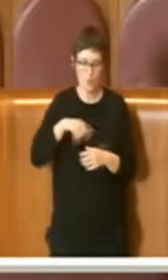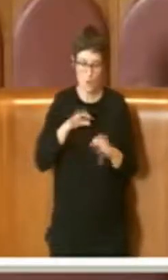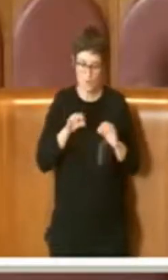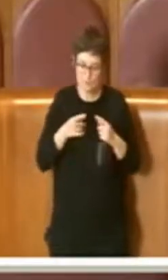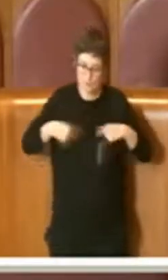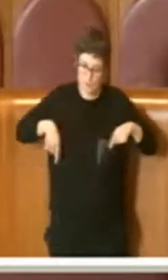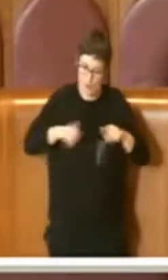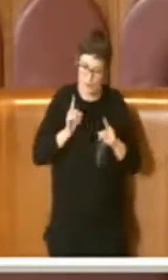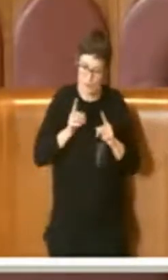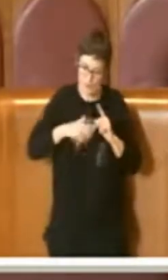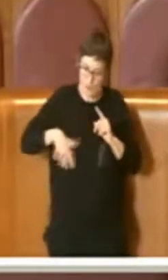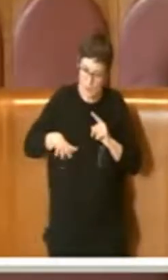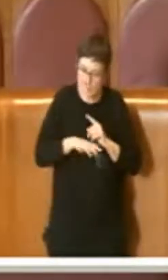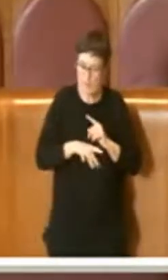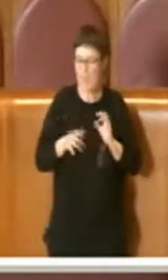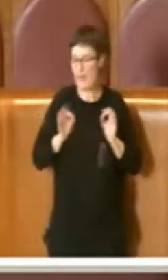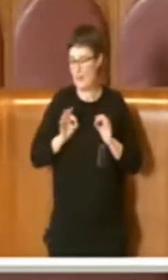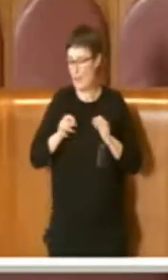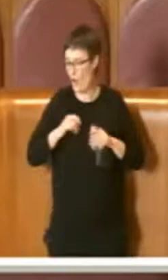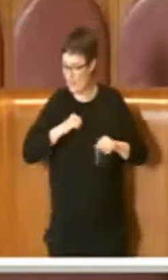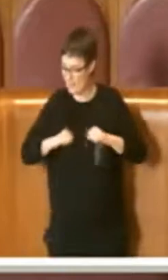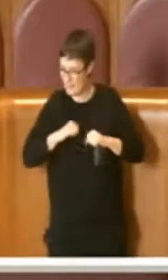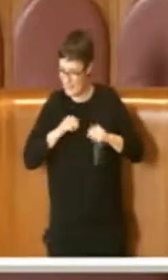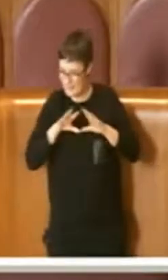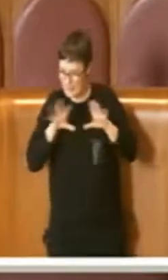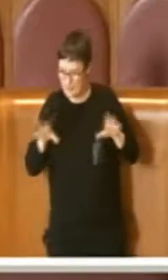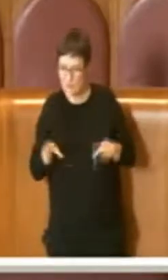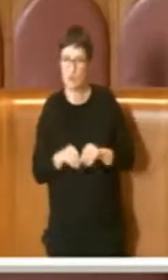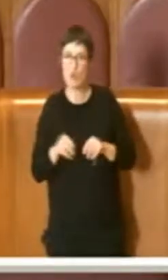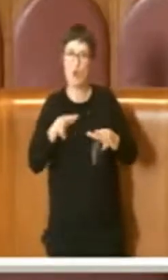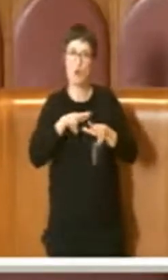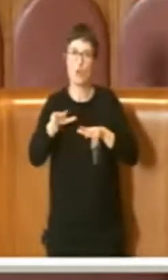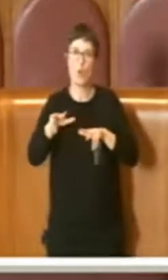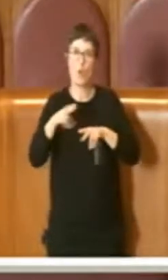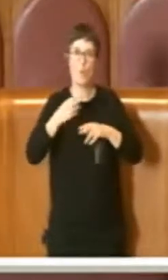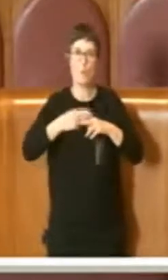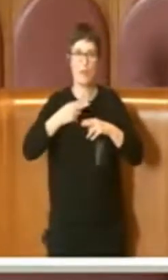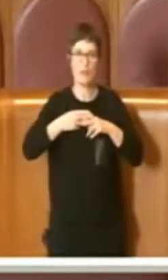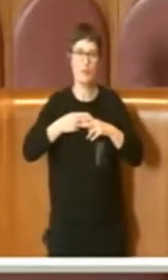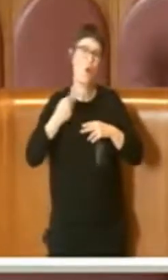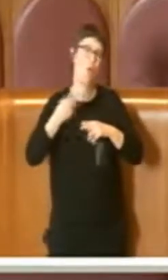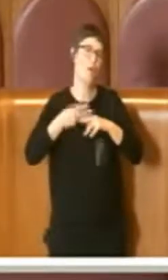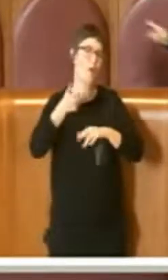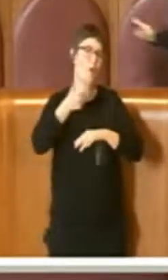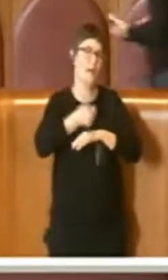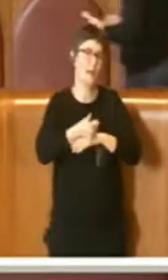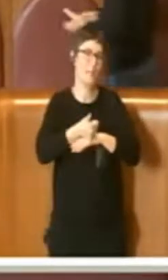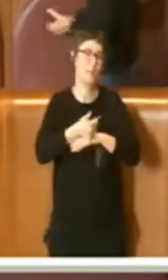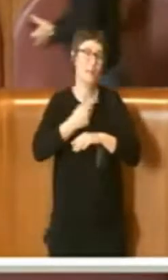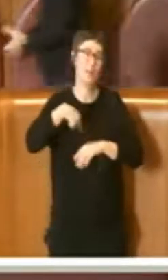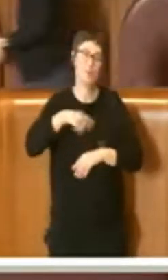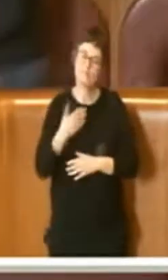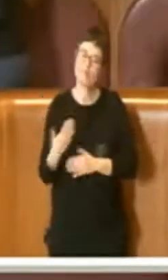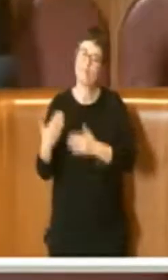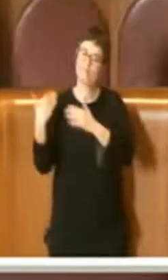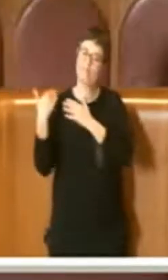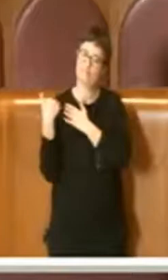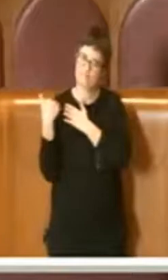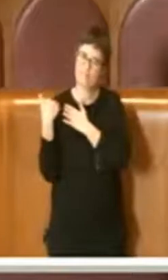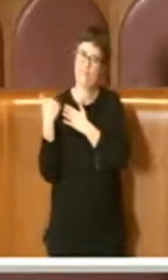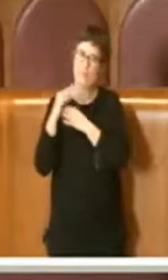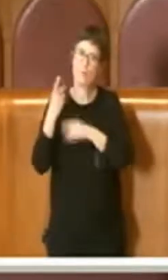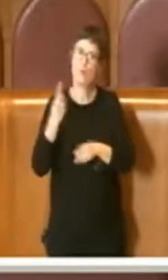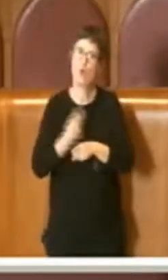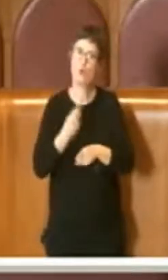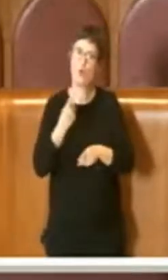amministrazione, come Comuni di Roma, come Roma Capitale, abbiamo il dovere. E potremo essere anche il capofila su un tema